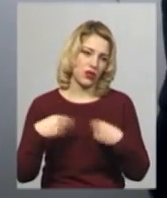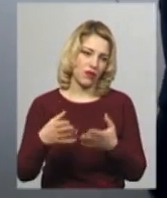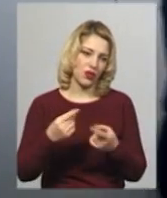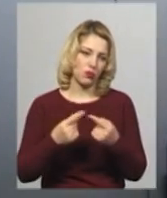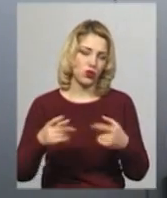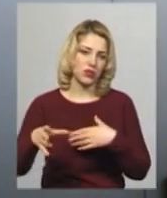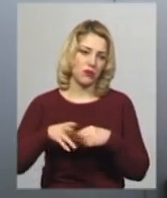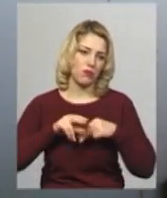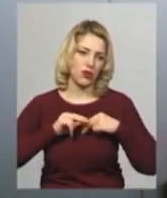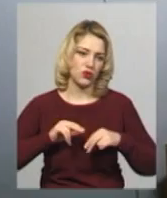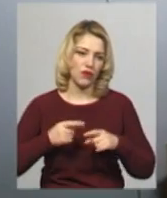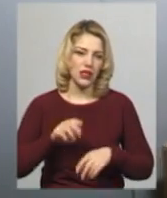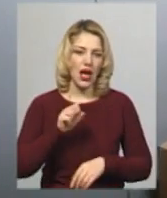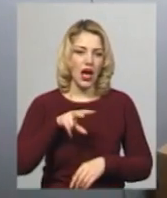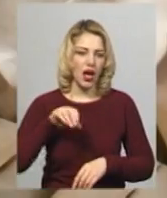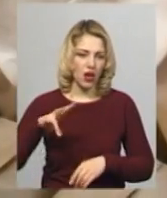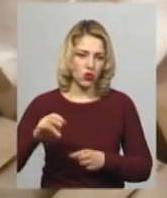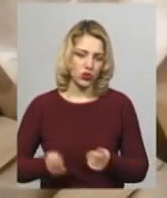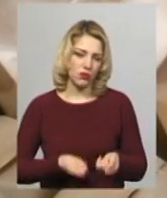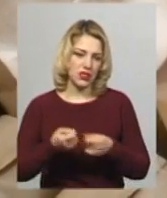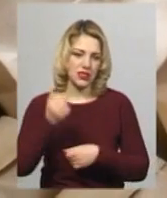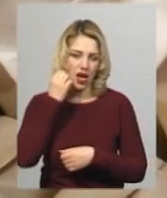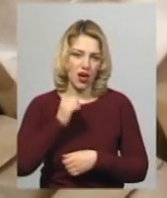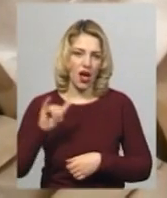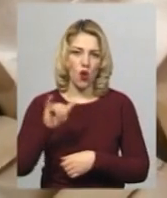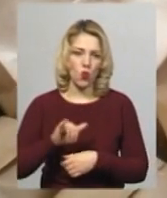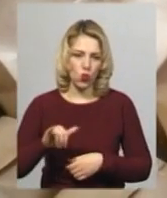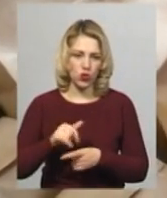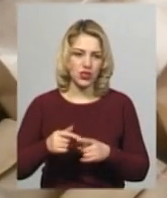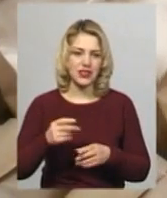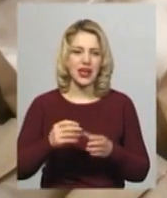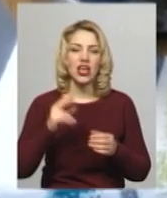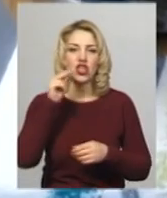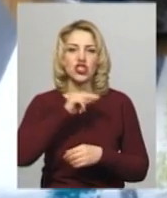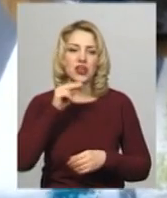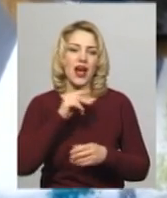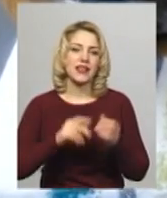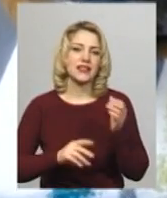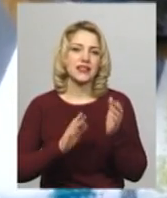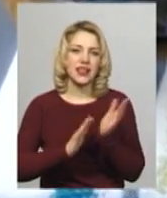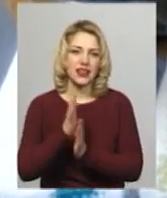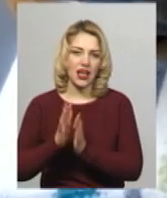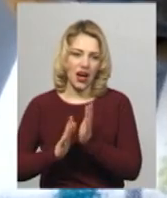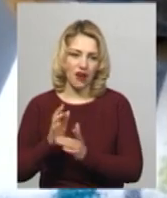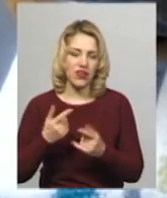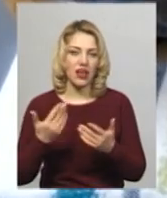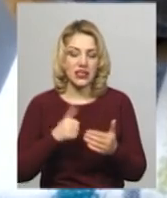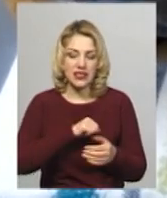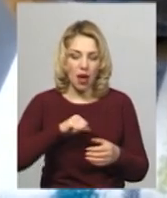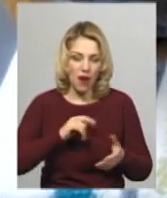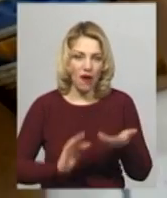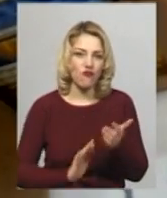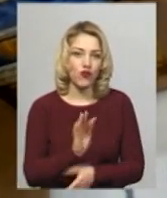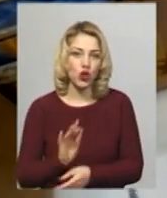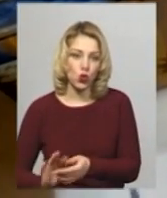Альона Продивус привезла на форумі старої ушиці Кам'яць-Подільського району чаї з лікарських трав, які вона вирощує з чоловіком у своєму господарстві. Підприємець,